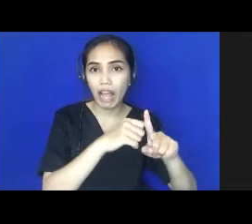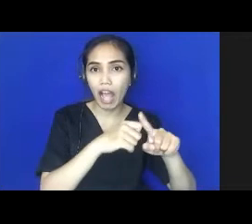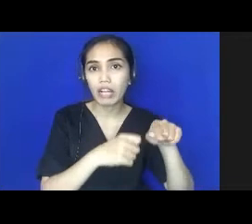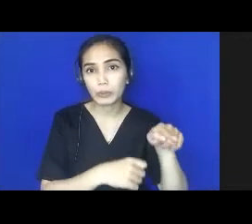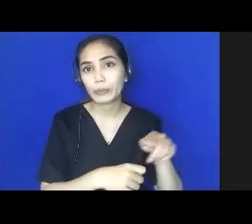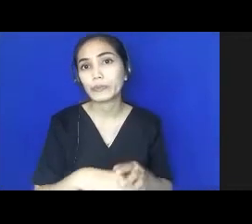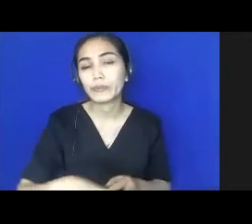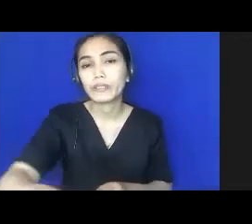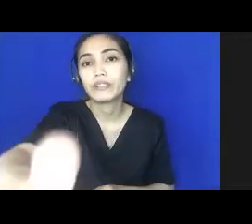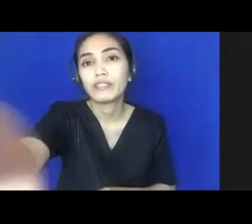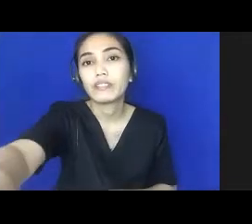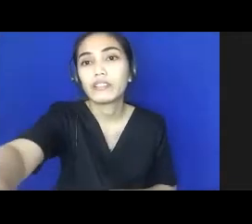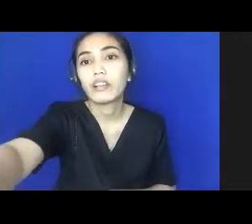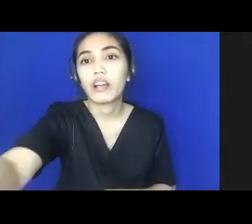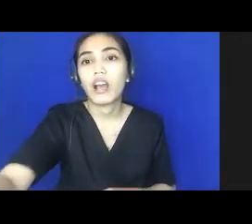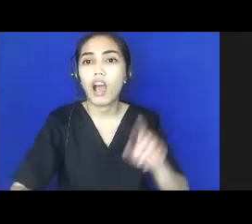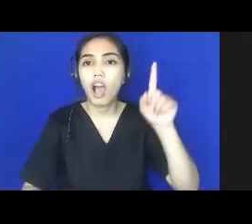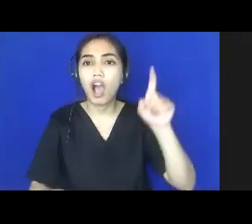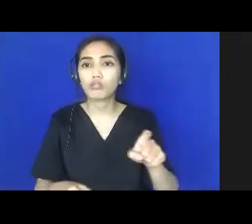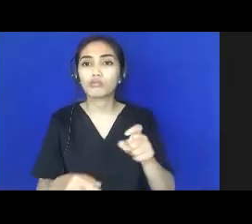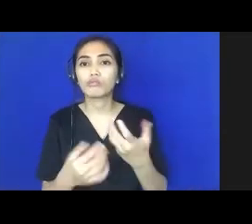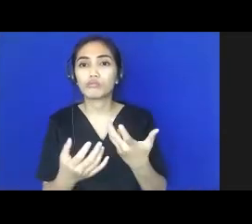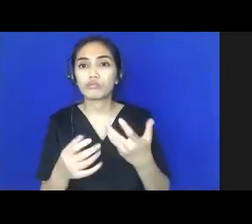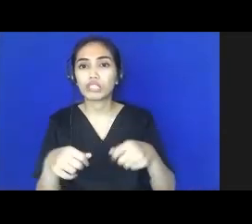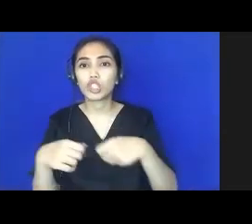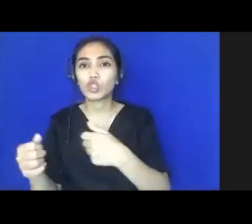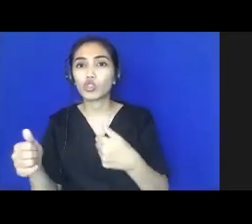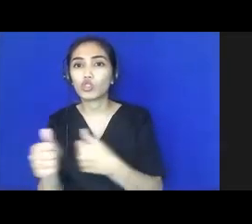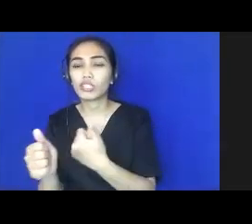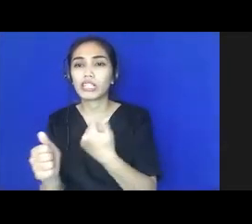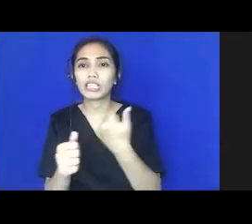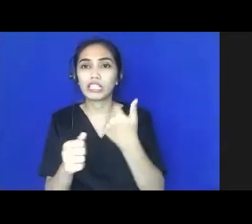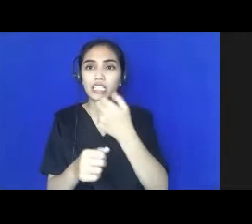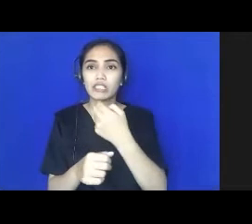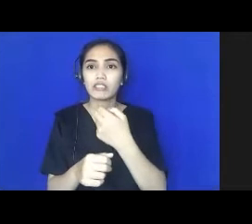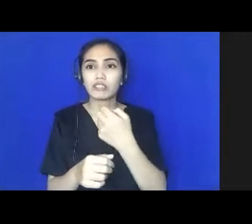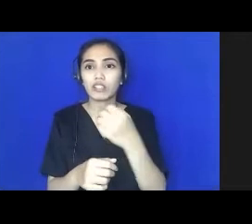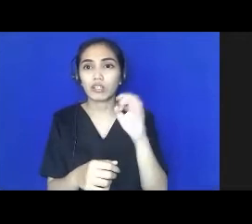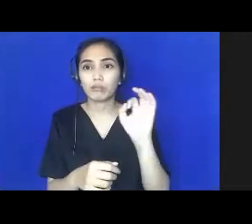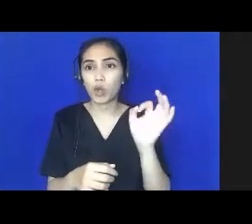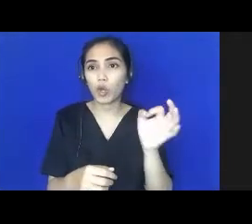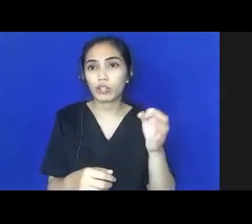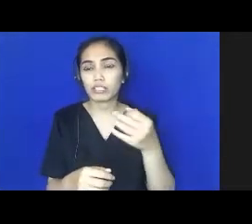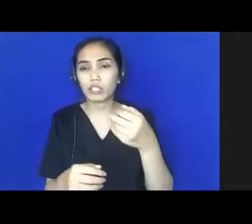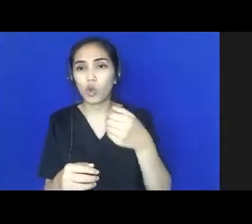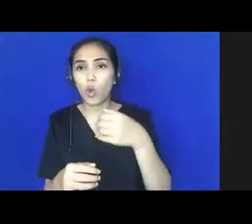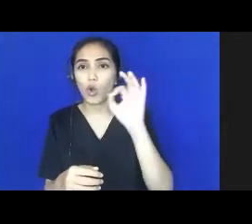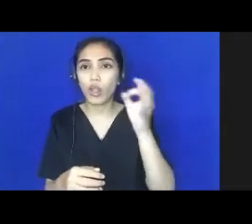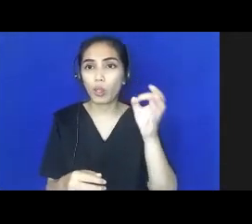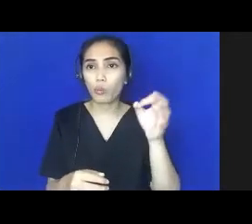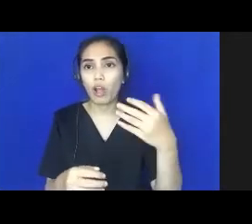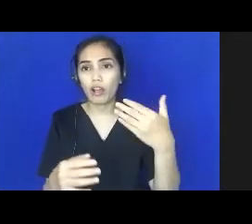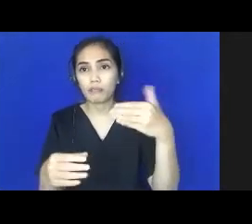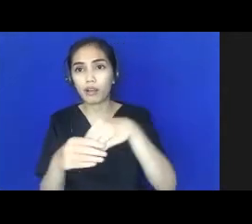orang tua. Karena banyak studi-studi di Internasional Pemperdayaan Indonesia menunjukkan kalau orang tua terlibat